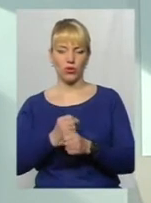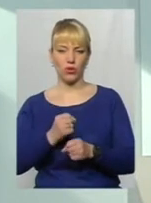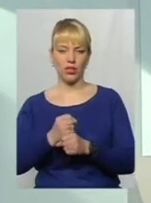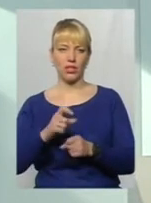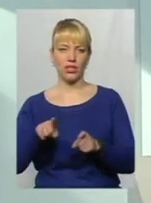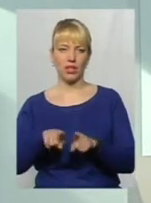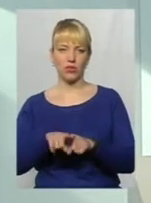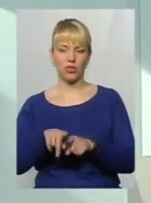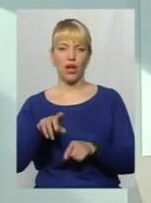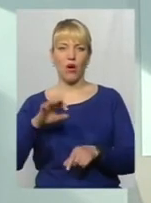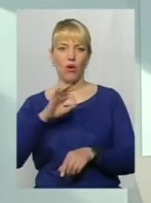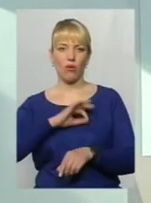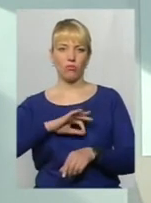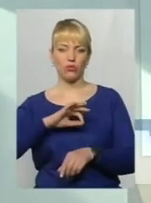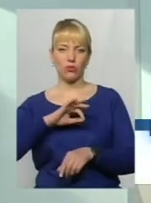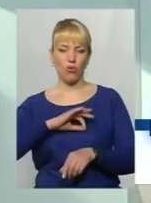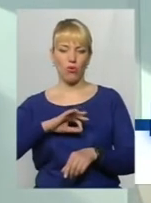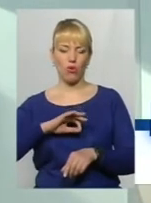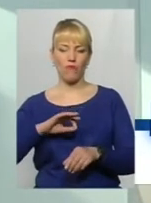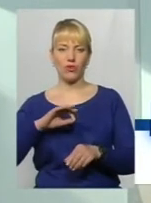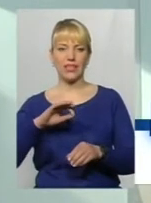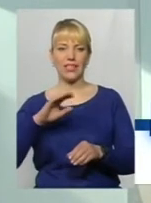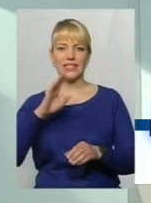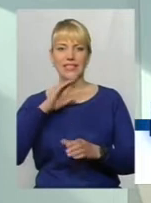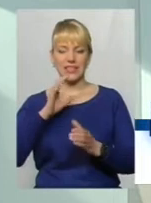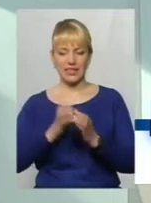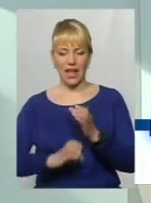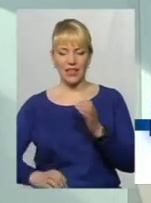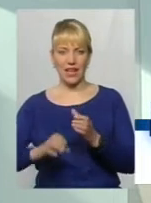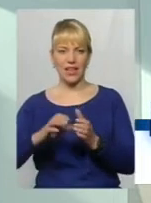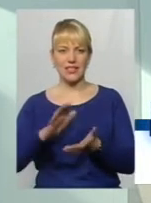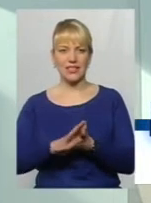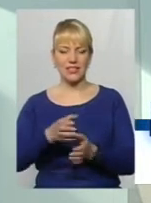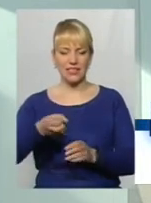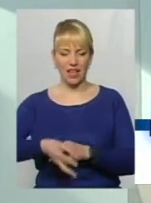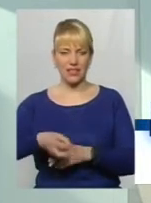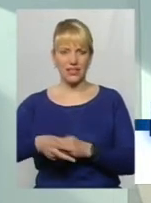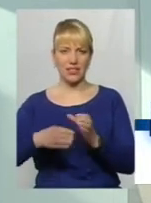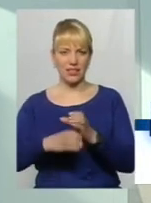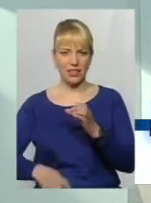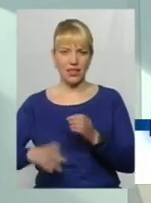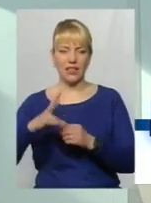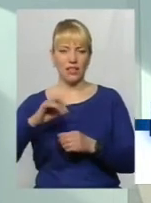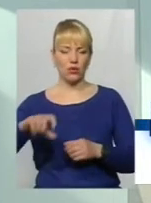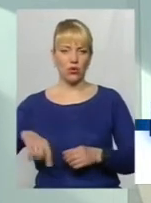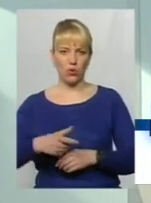обслуговуємо злові каналізації на дорогах,